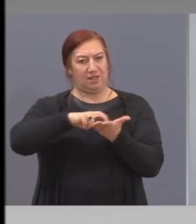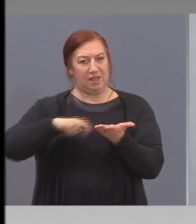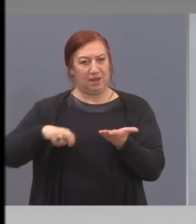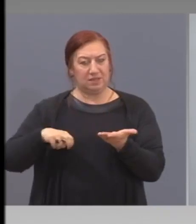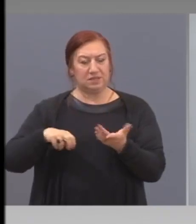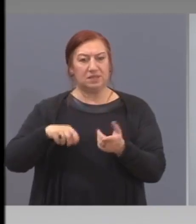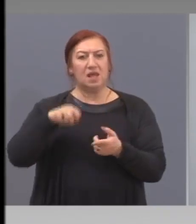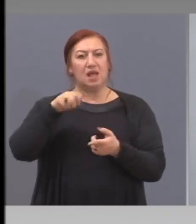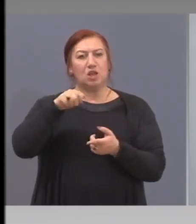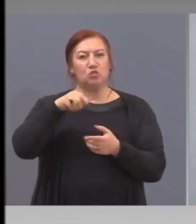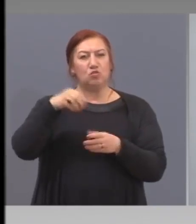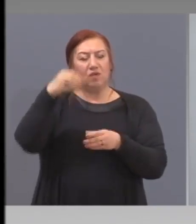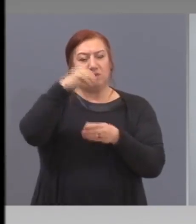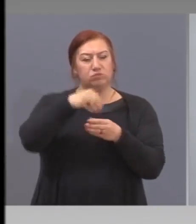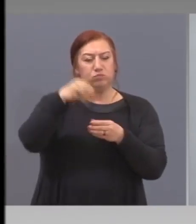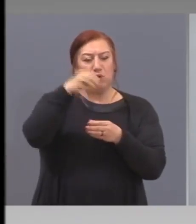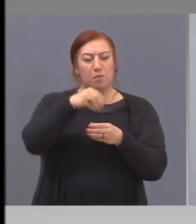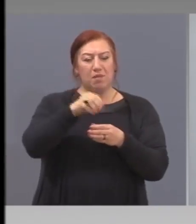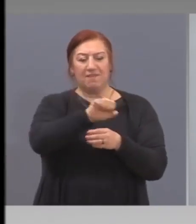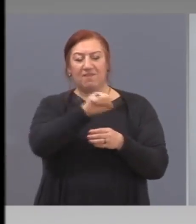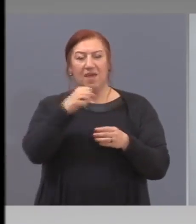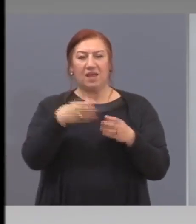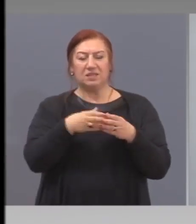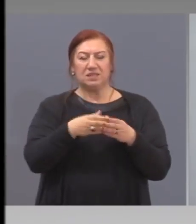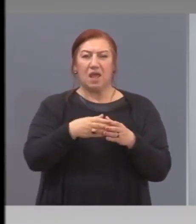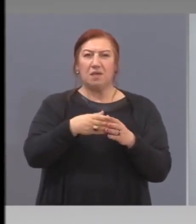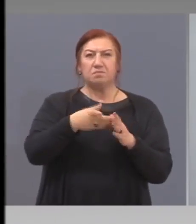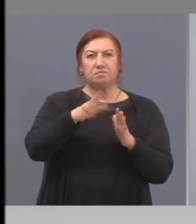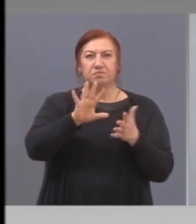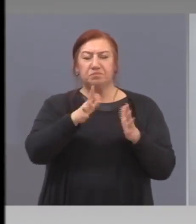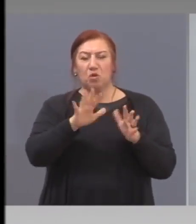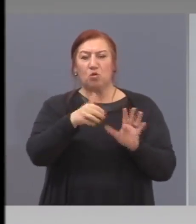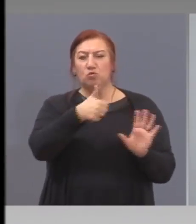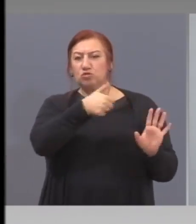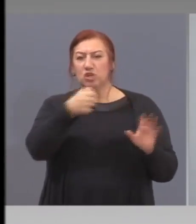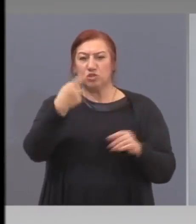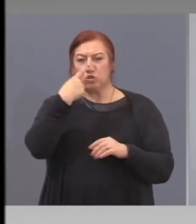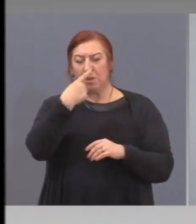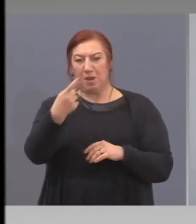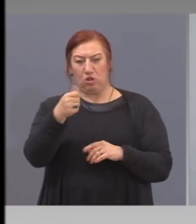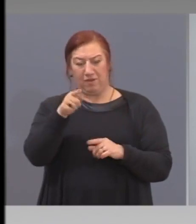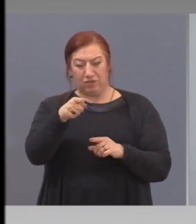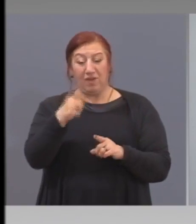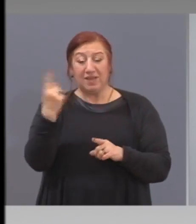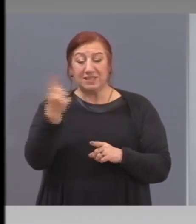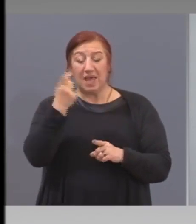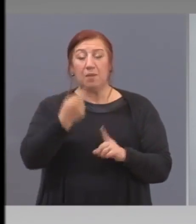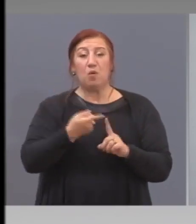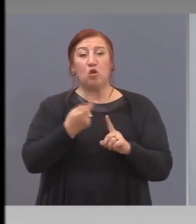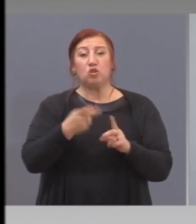в хазната прави по-малко над 600 милиона лева отлагането на плащане на данъци.